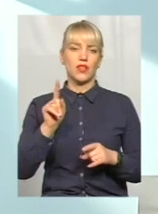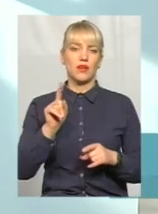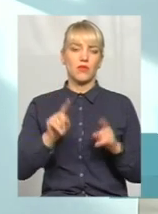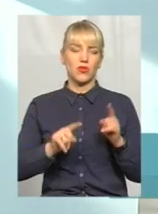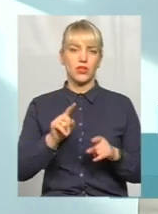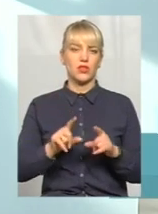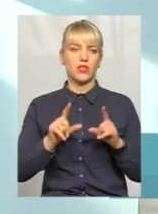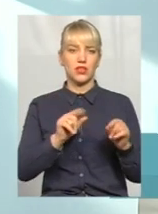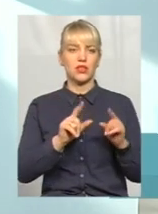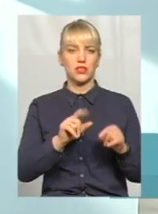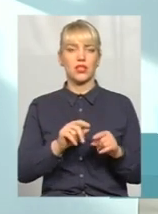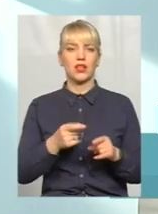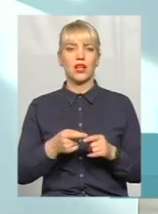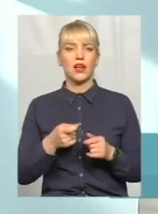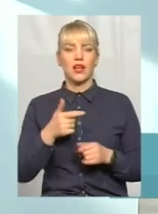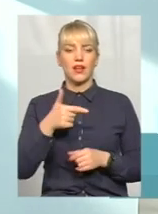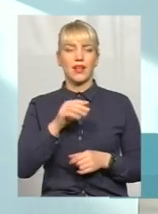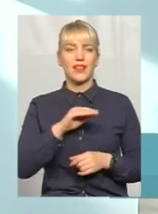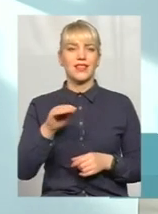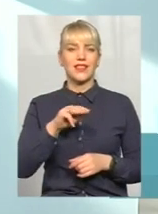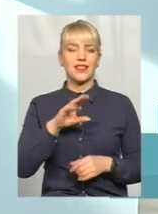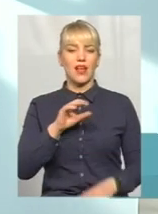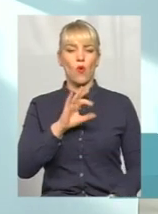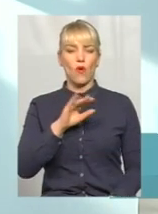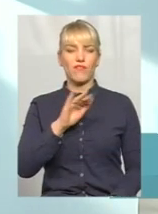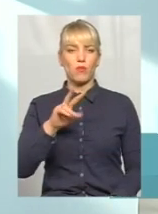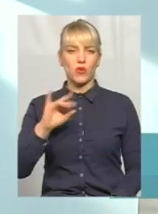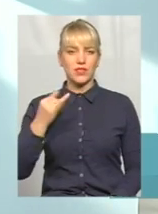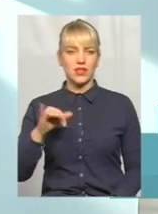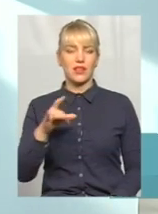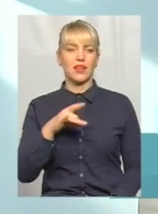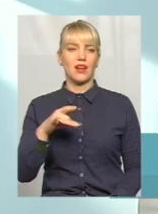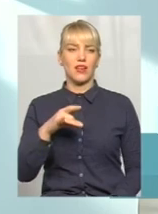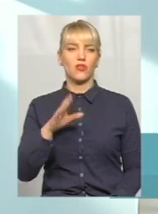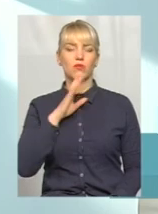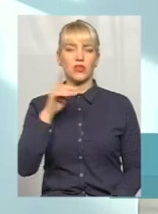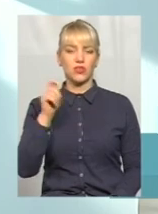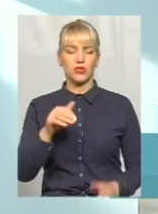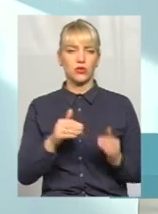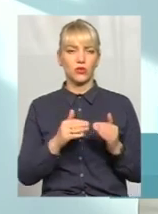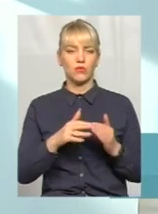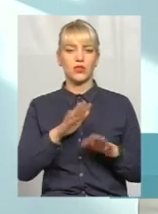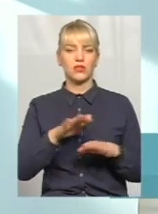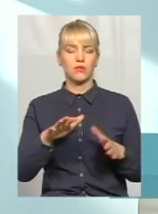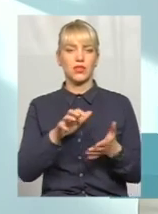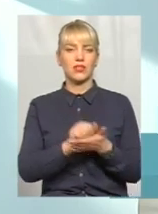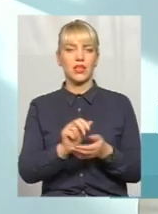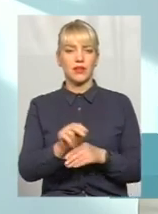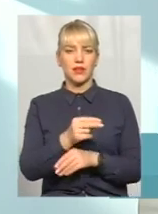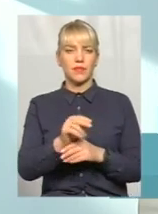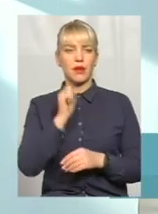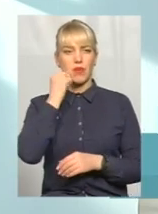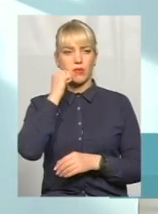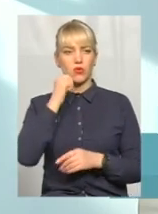як я це називаю, на гастролі в Теофіпульський район, але вона приїжджала додому, дітьми займалася бабуся, в принципі законодавством це